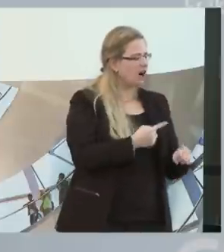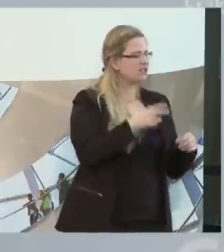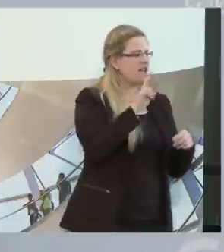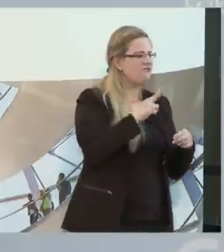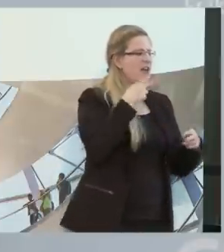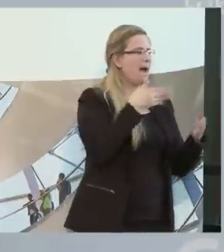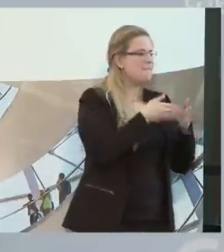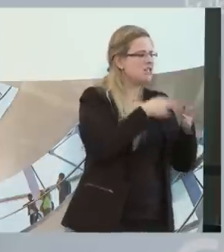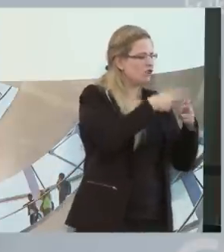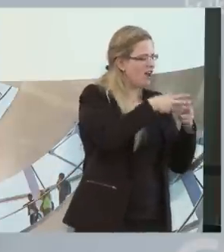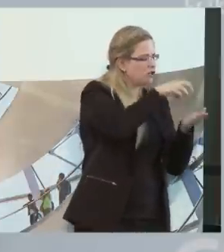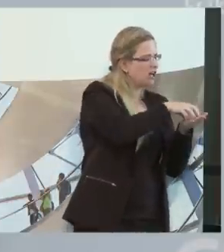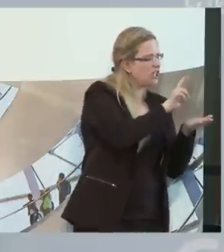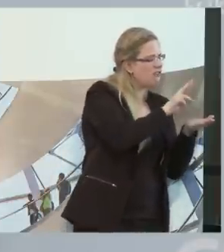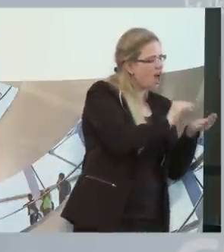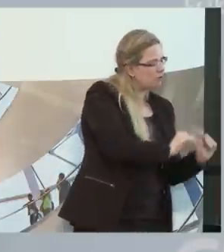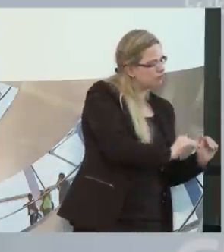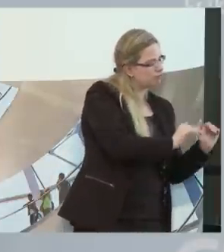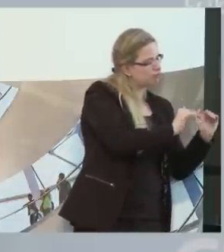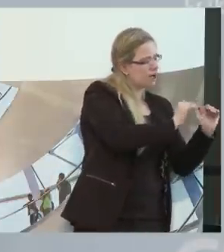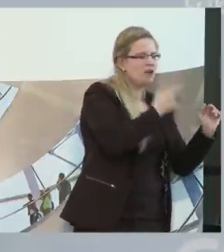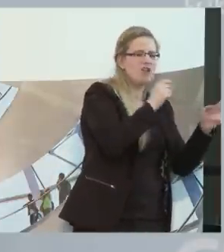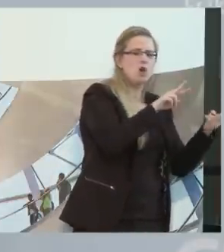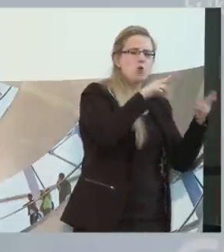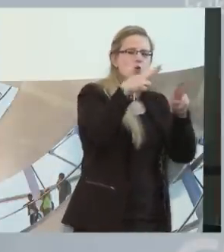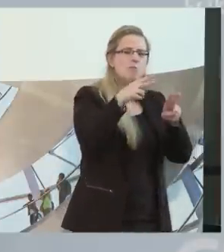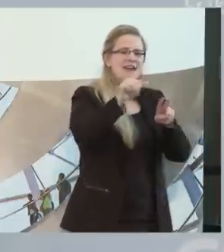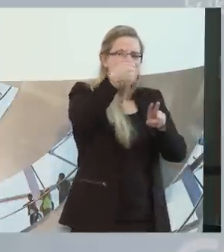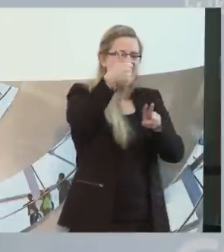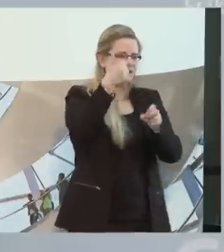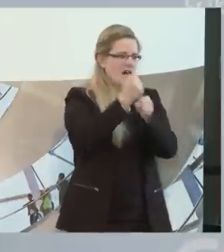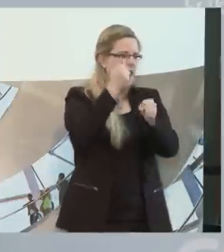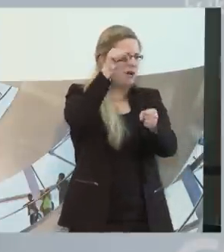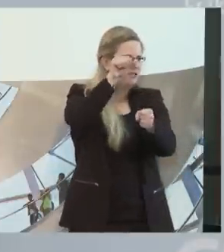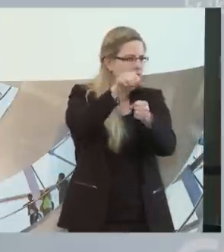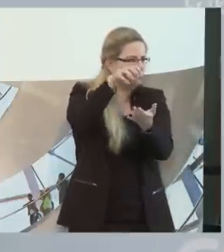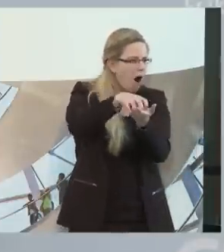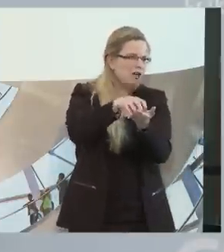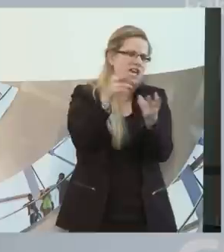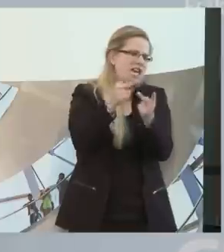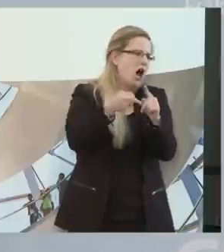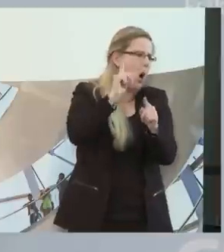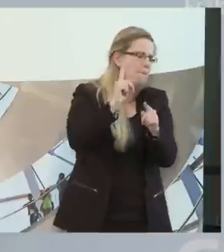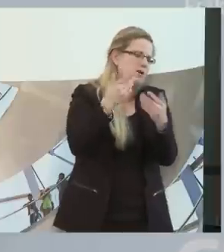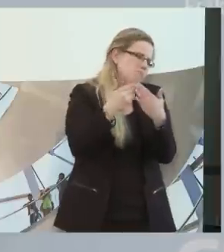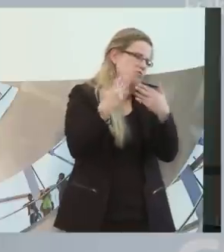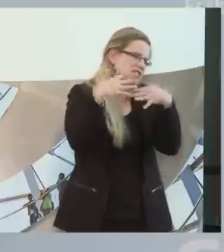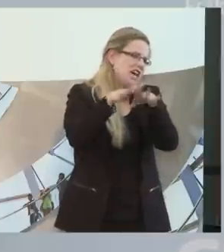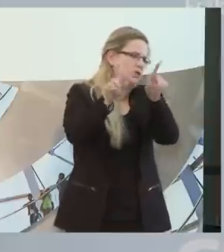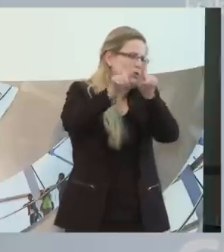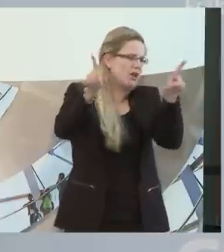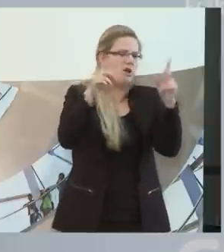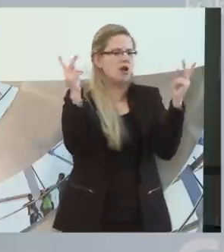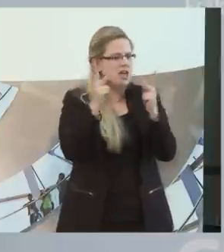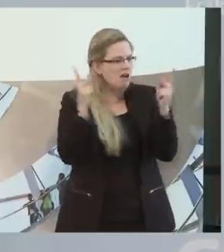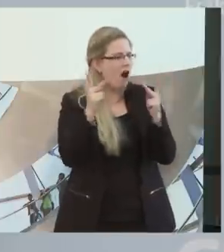Behindertenwerkstatt kommt und geht auf den ersten Arbeitsmarkt, auch wenn es in einem Integrationsunternehmen ist zum Beispiel, und er sollte